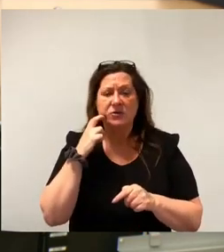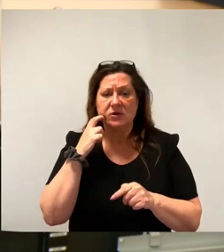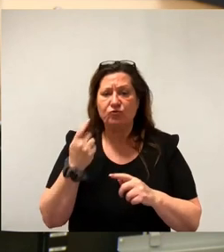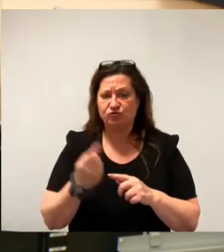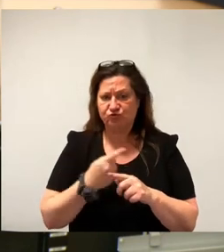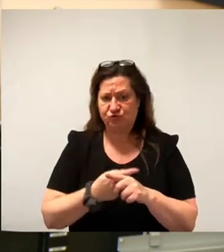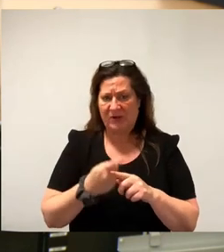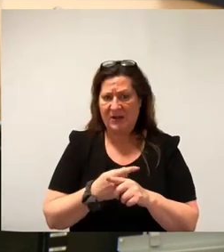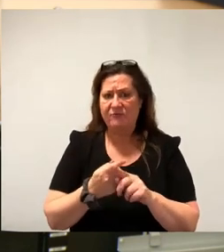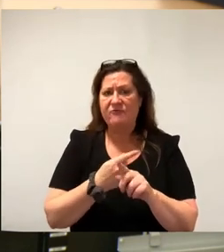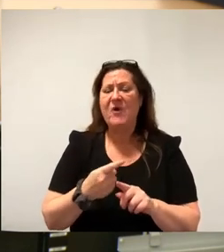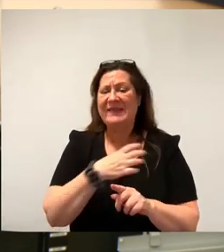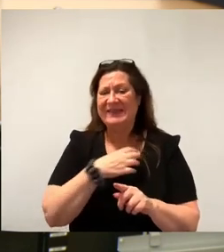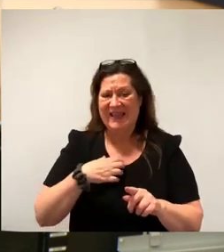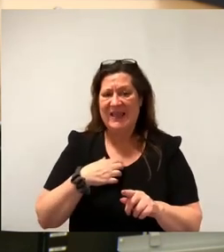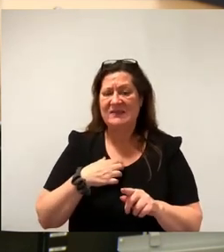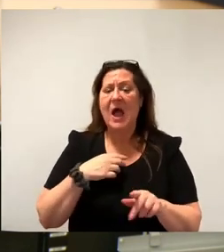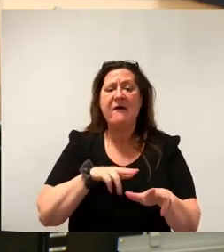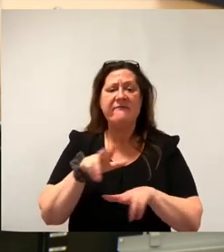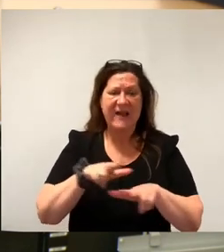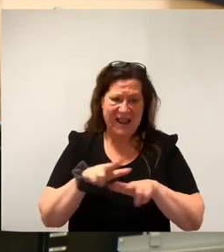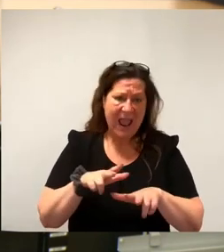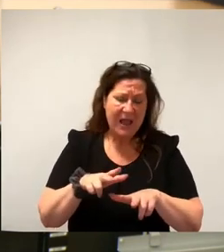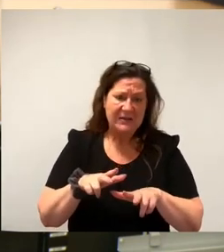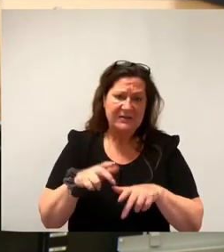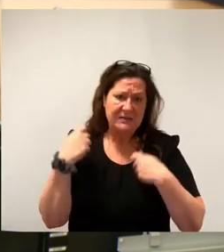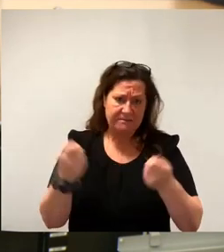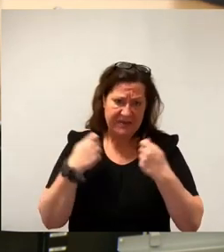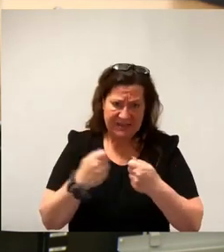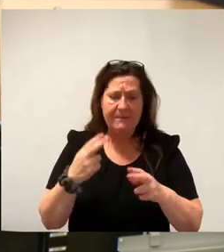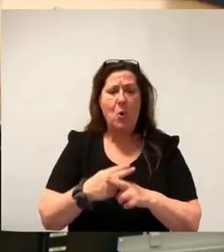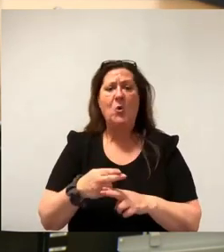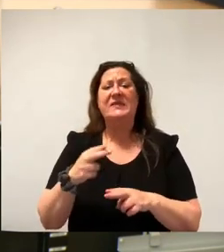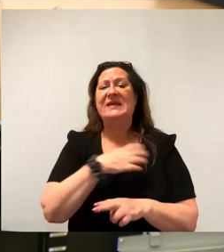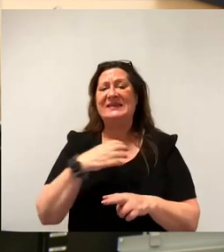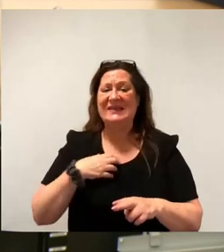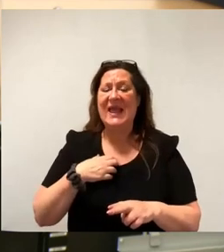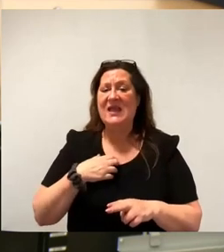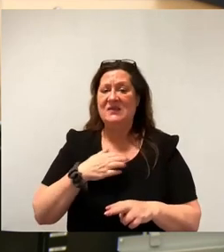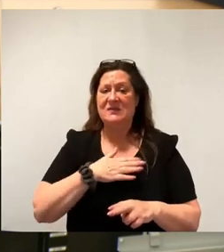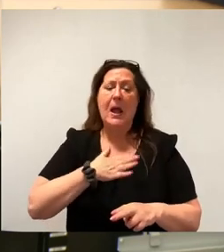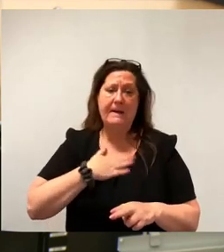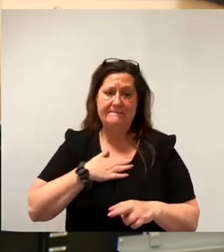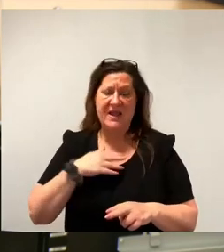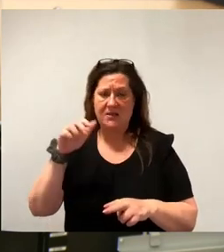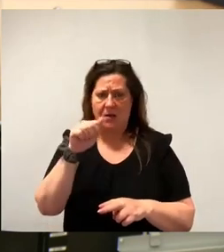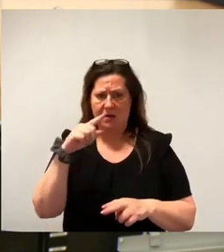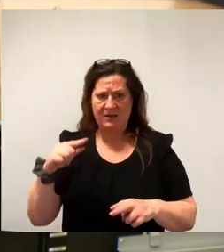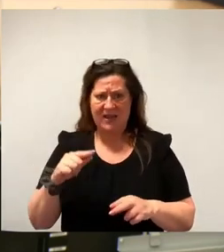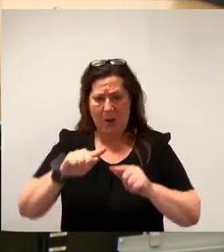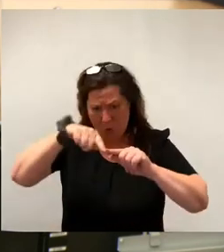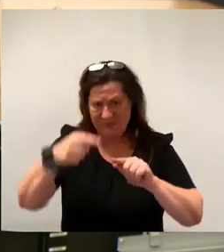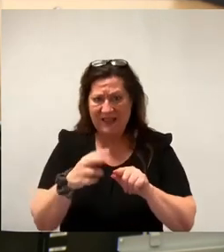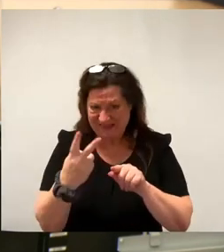Verkehrsbetriebe AG und Dresdner Werder GmbH, siehe die nachfolgende Vorlage und in einem nächsten Schritt ist die Finanzierung